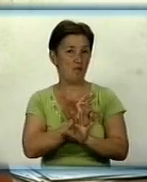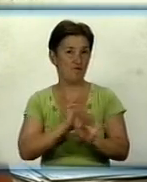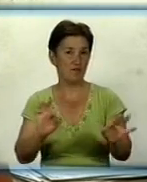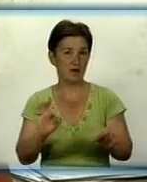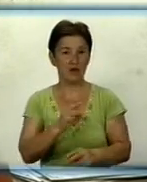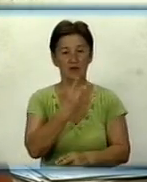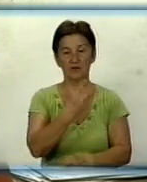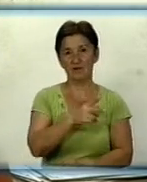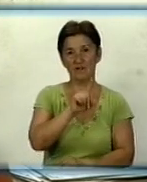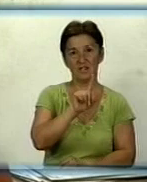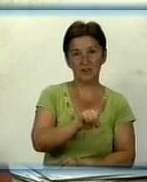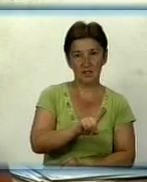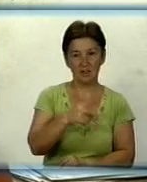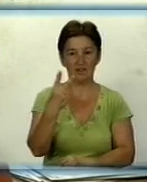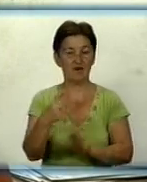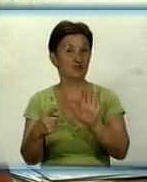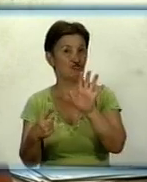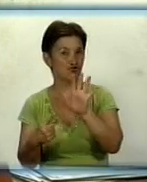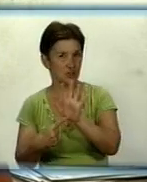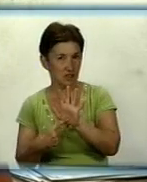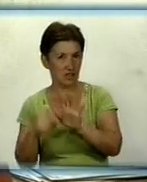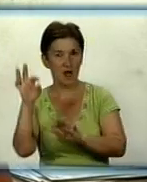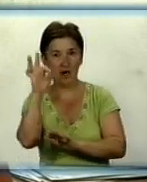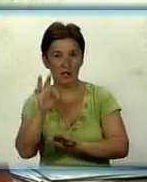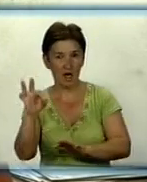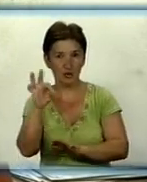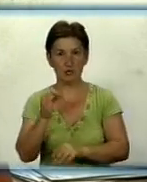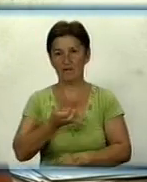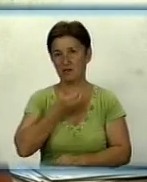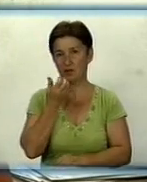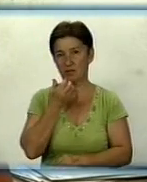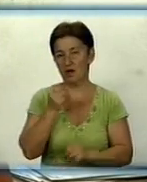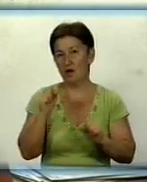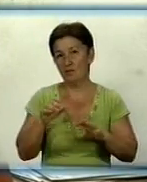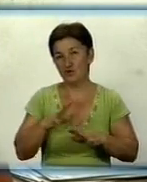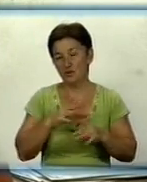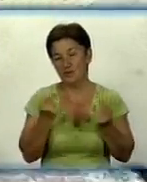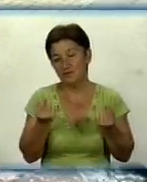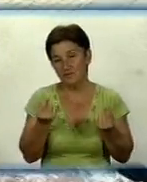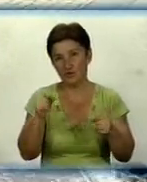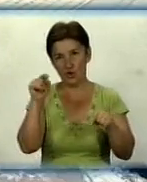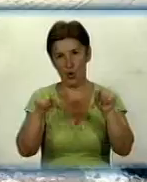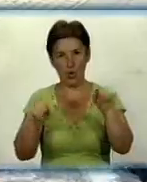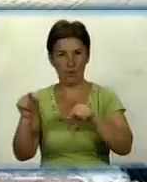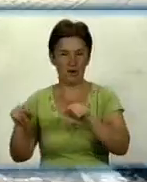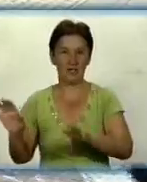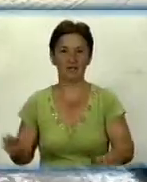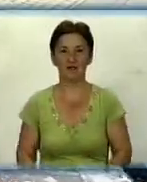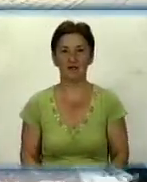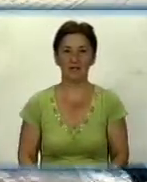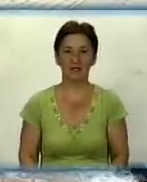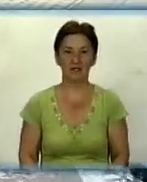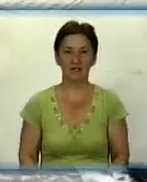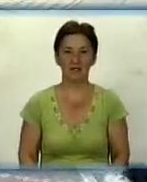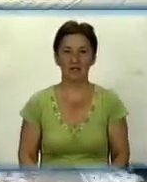21-26 градусів тепла. Можливо, невеликі опади в цей період. Яна Вічірко, Ілля Зіленкін,